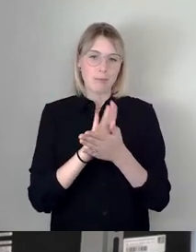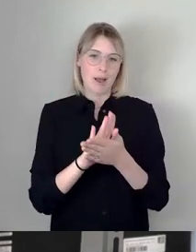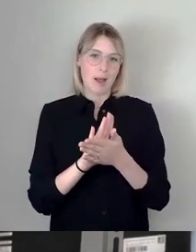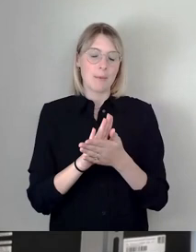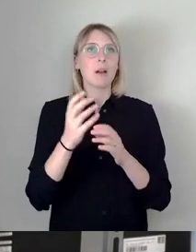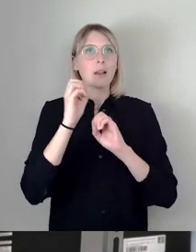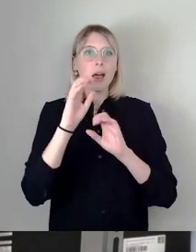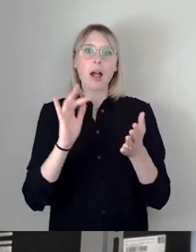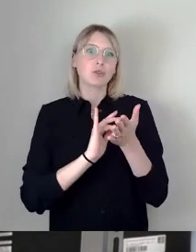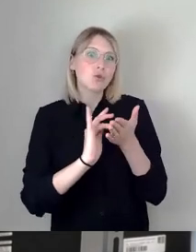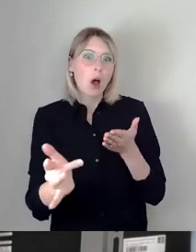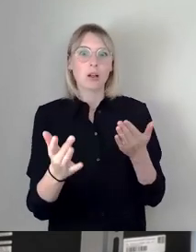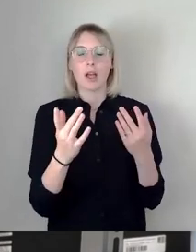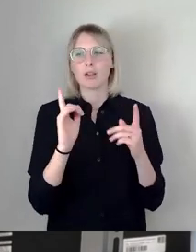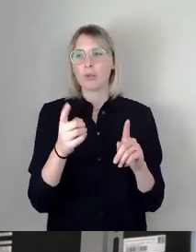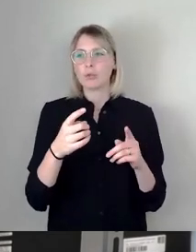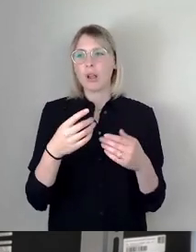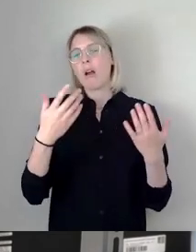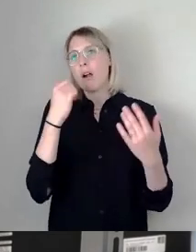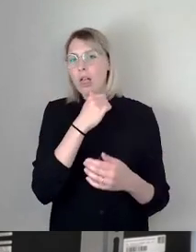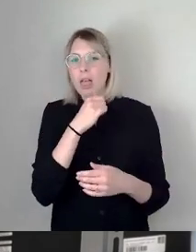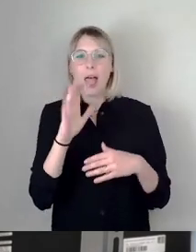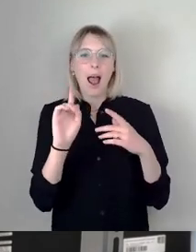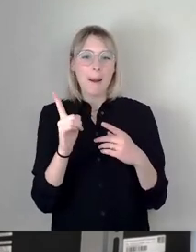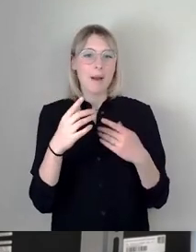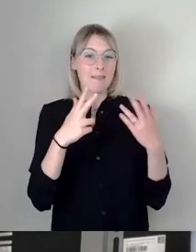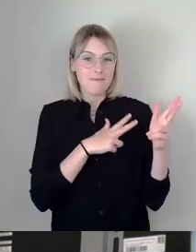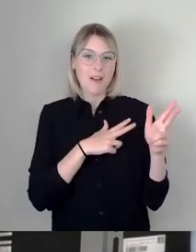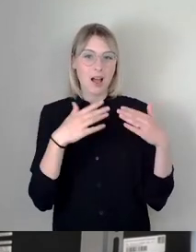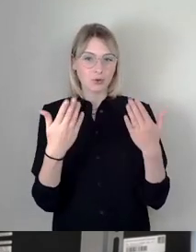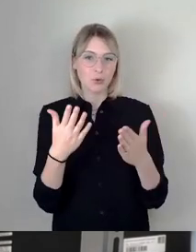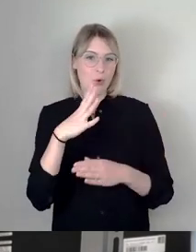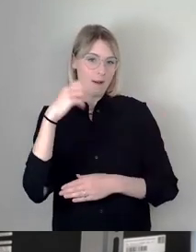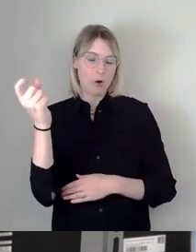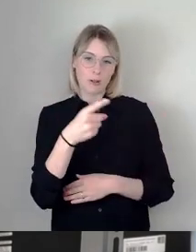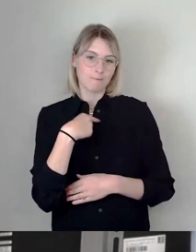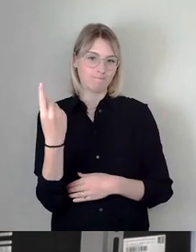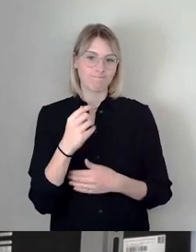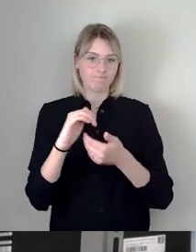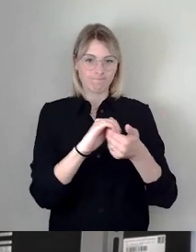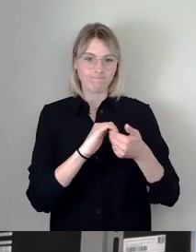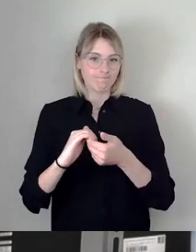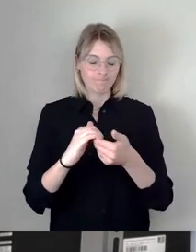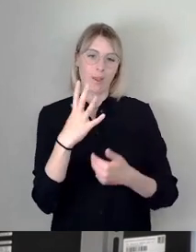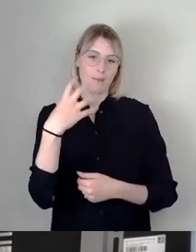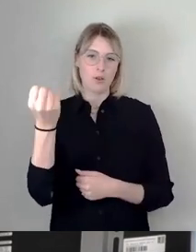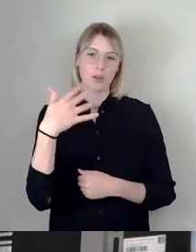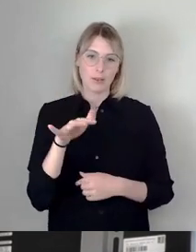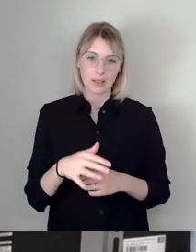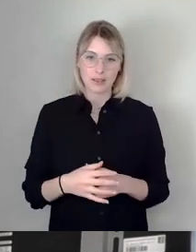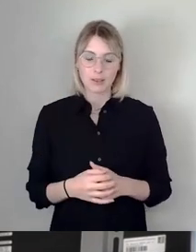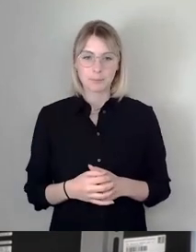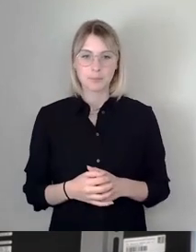klingen, ist aber ein unverzichtbarer Erfolg unserer gemeinsamen Zusammenarbeit. Alleine die